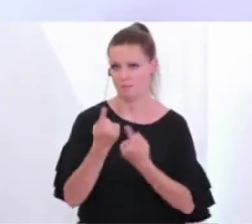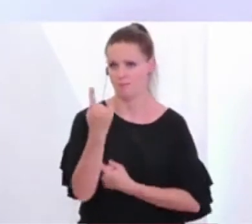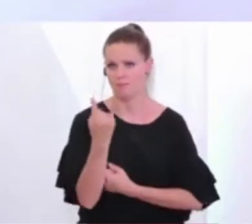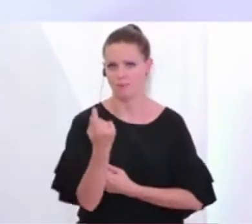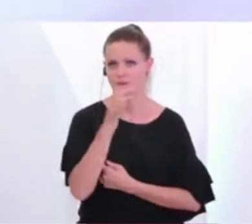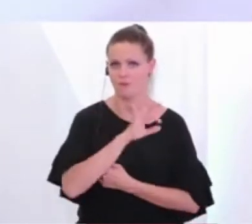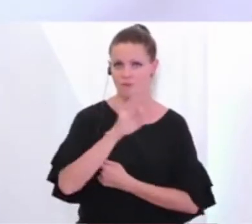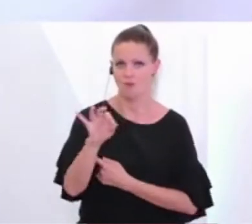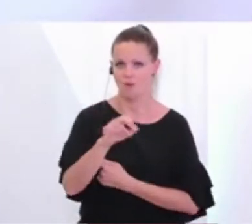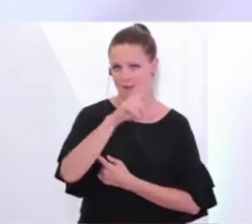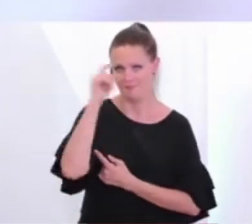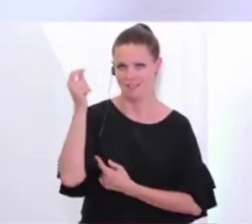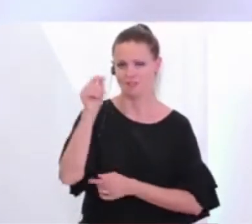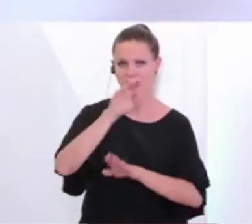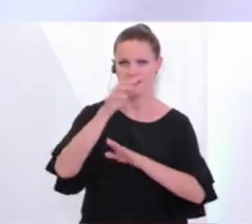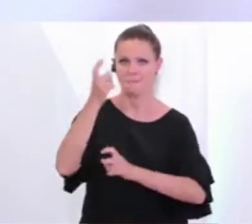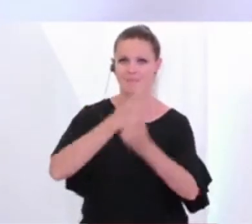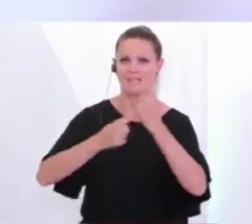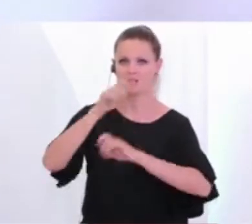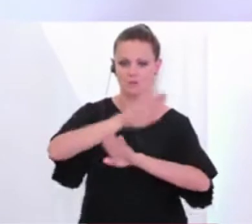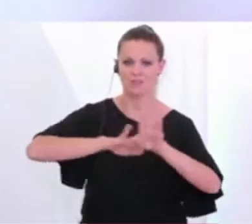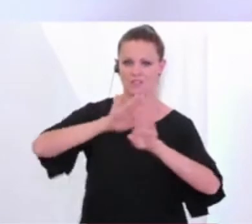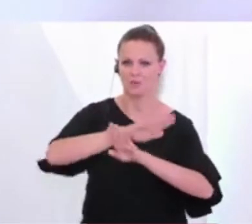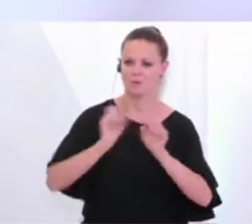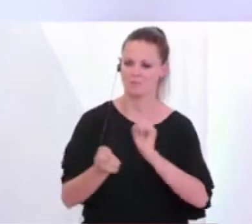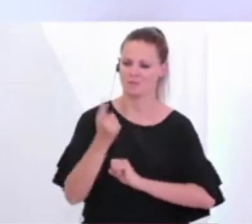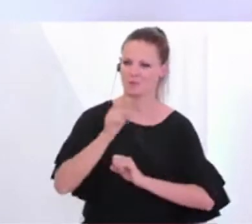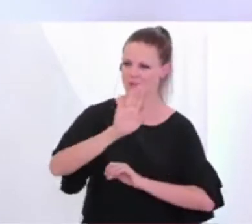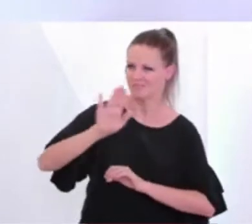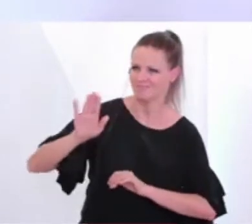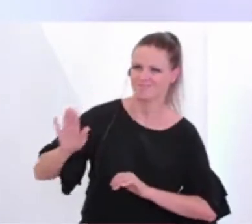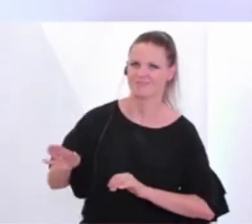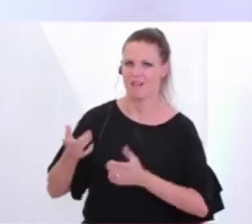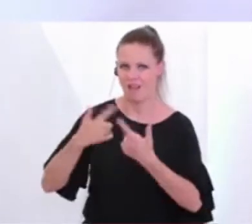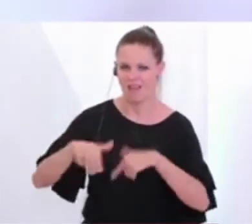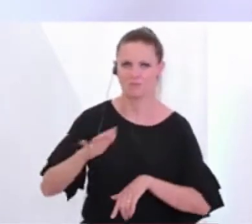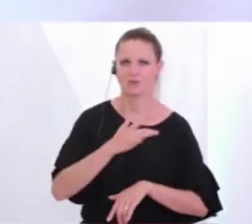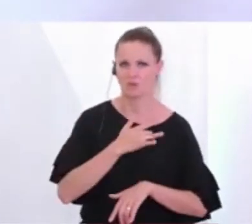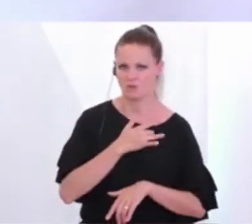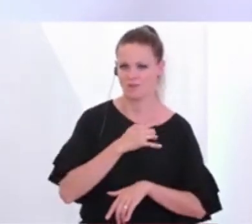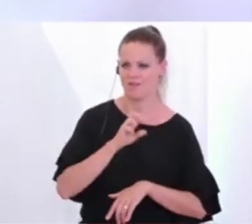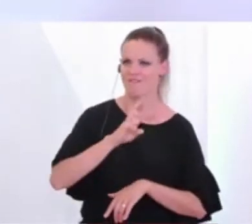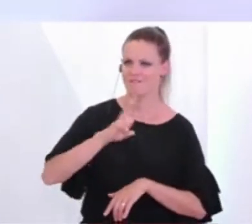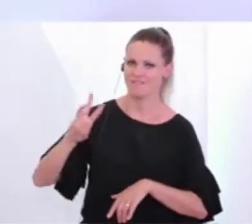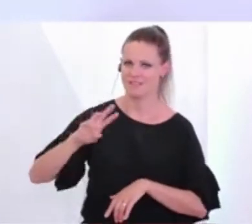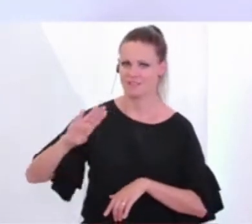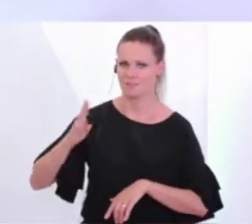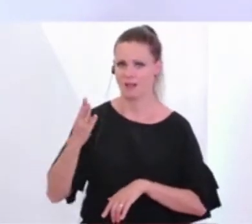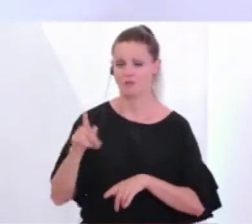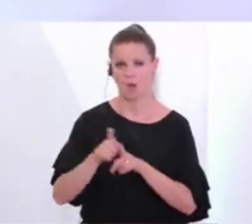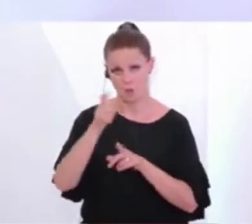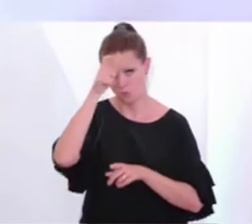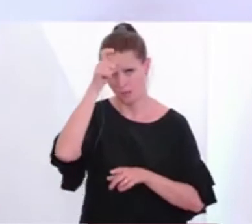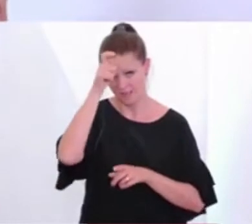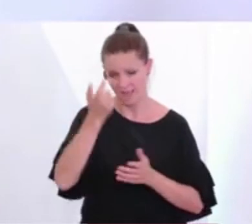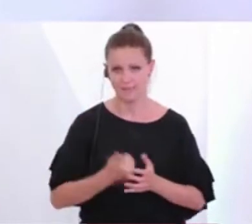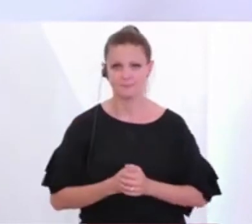für Menschen mit Migrationshintergrund, insbesondere aus diesen Ländern, also die Wurzeln haben in den Ländern des Westbalkans und auch der Türkei,